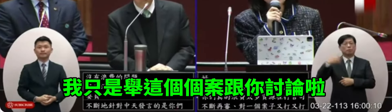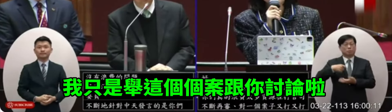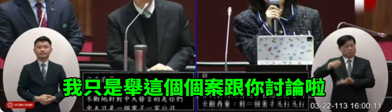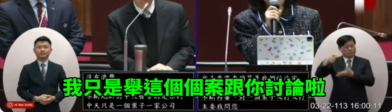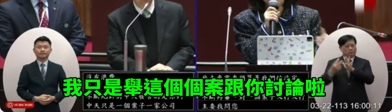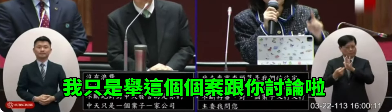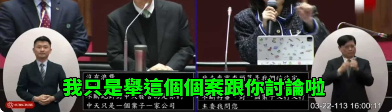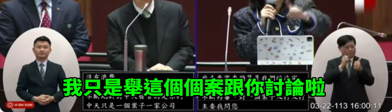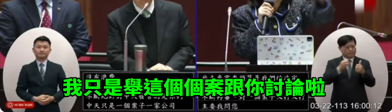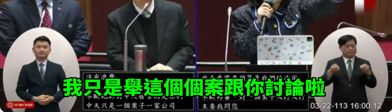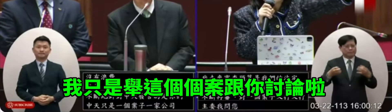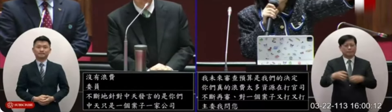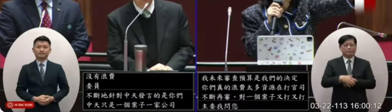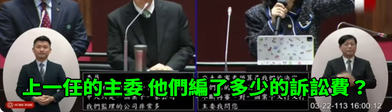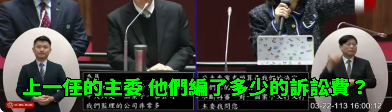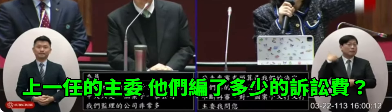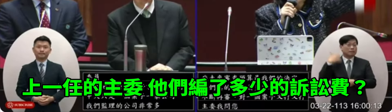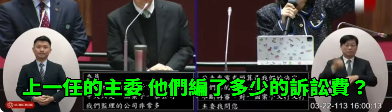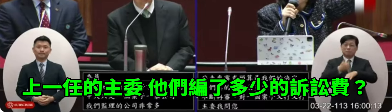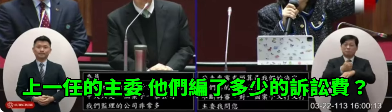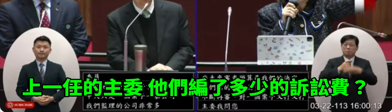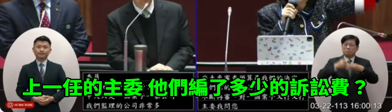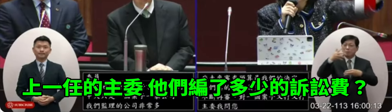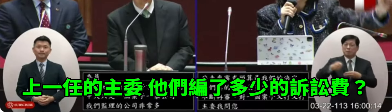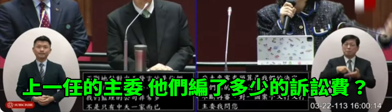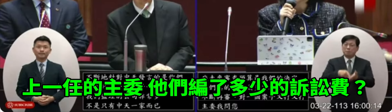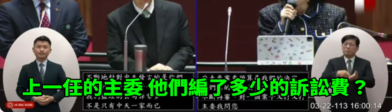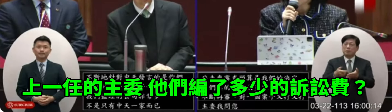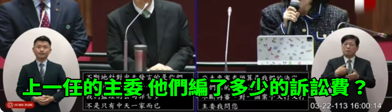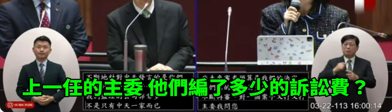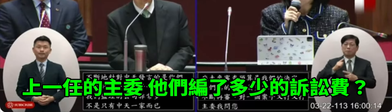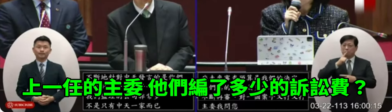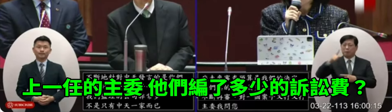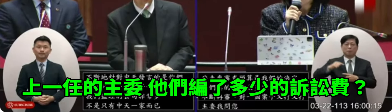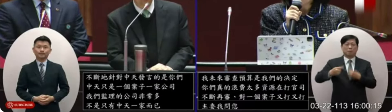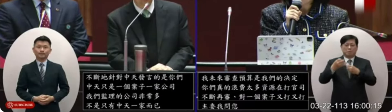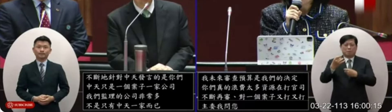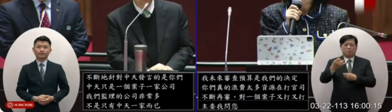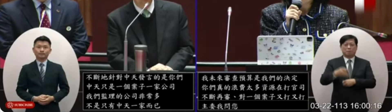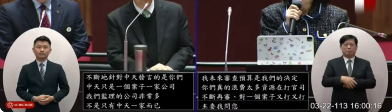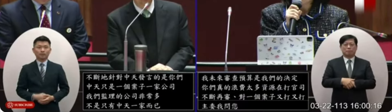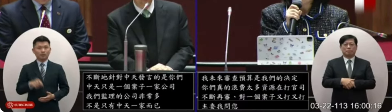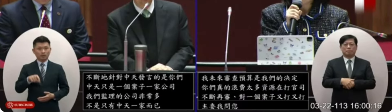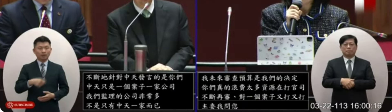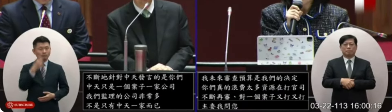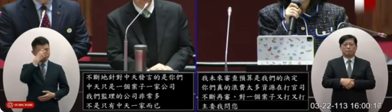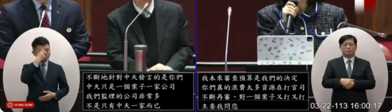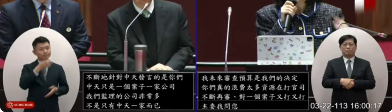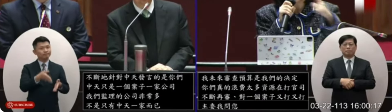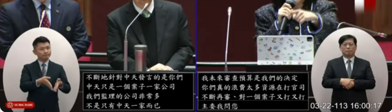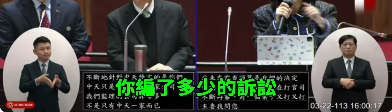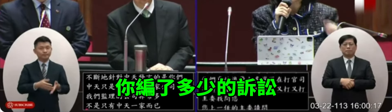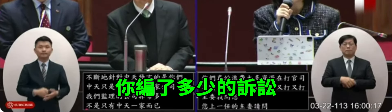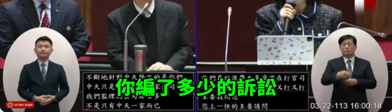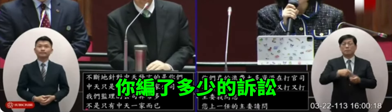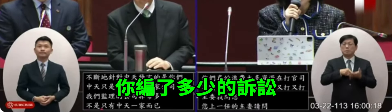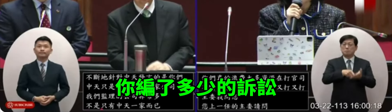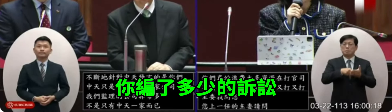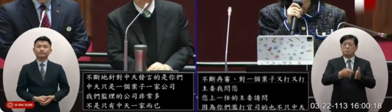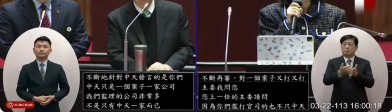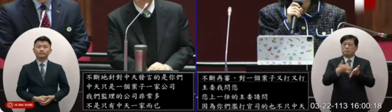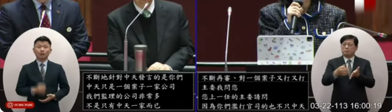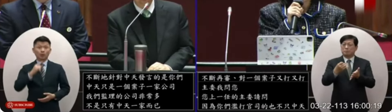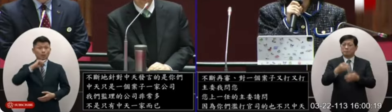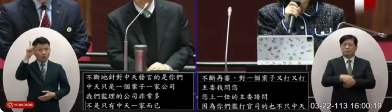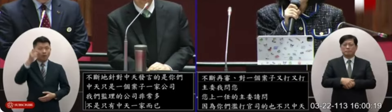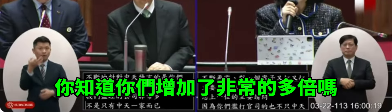我只是舉這個個案跟你討論啦中一任的主委他們編了多少的訴訟費這個要去查一下你編了多少的